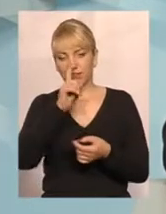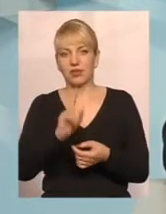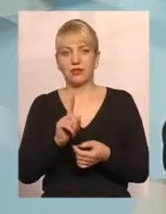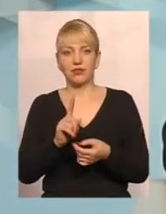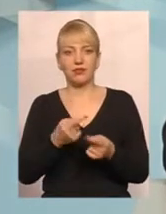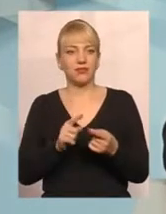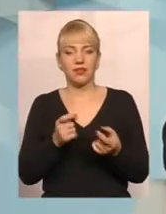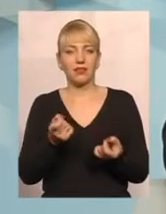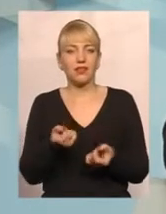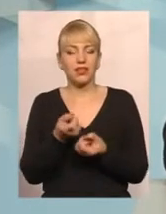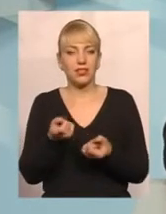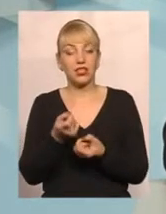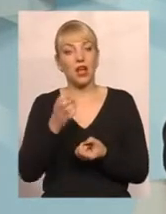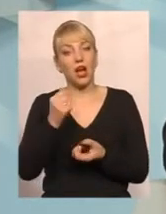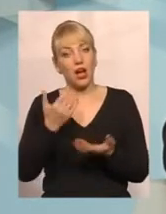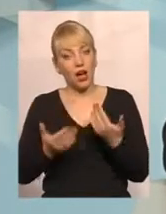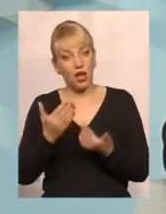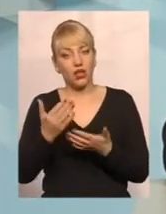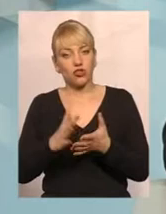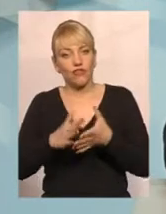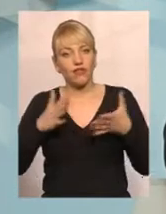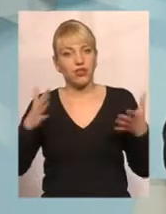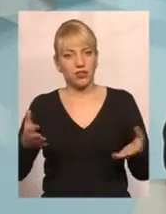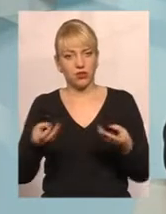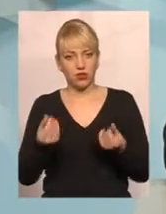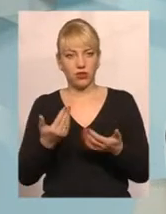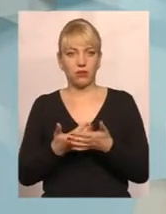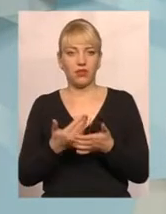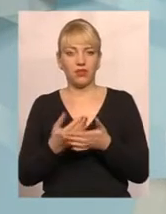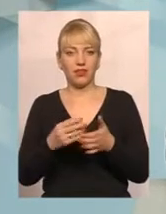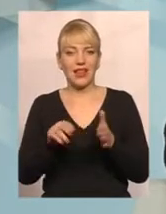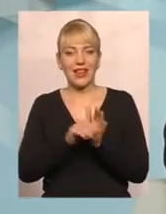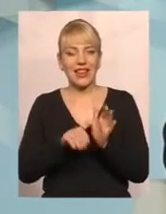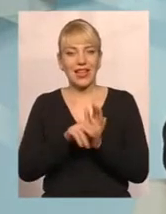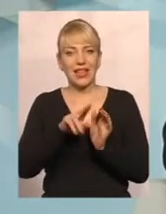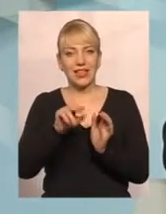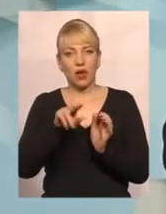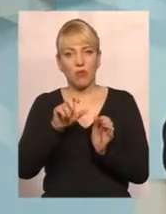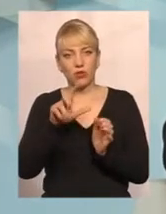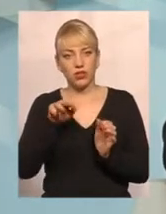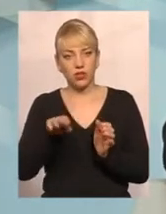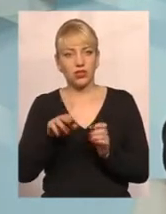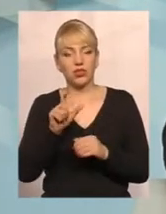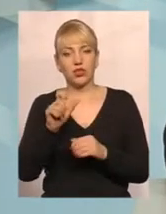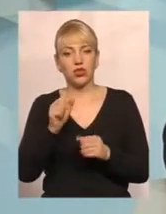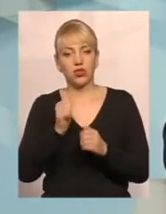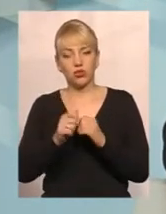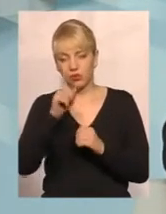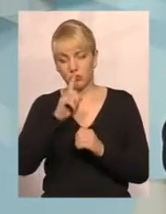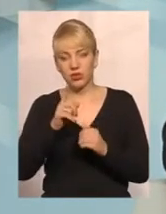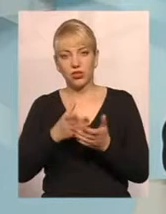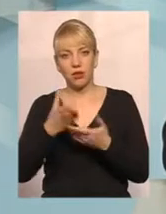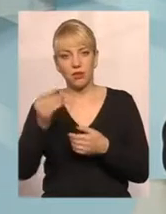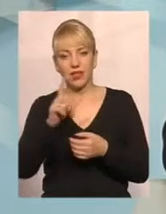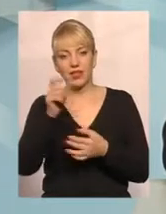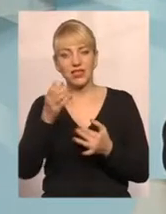незначні. Ні, але якщо дійсно значні кошти, кошти знаходяться на депозиті і щомісячно йдуть плата за відсотки